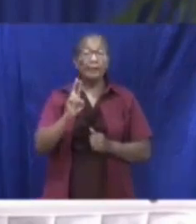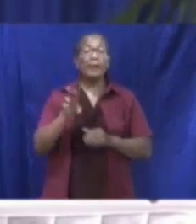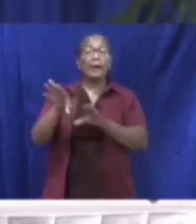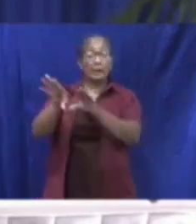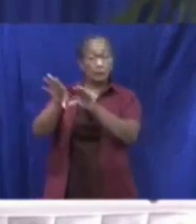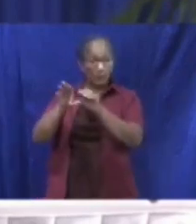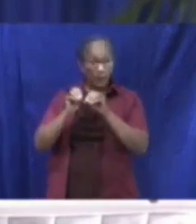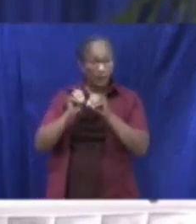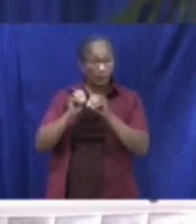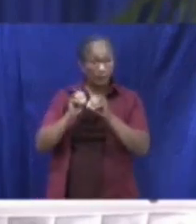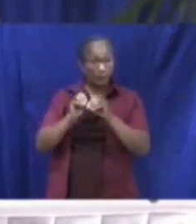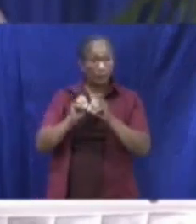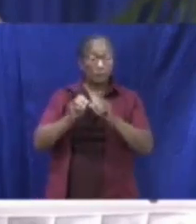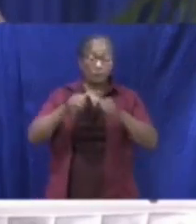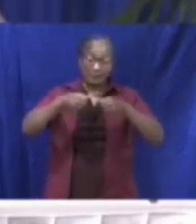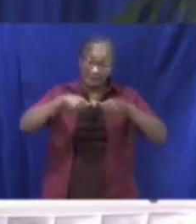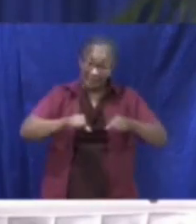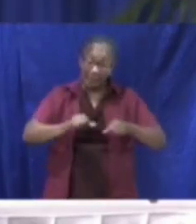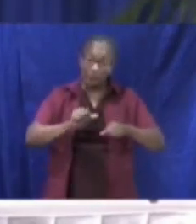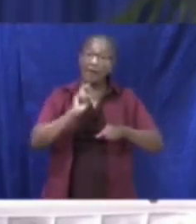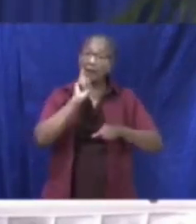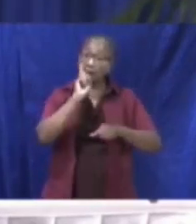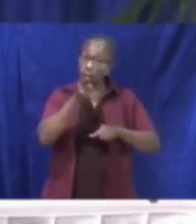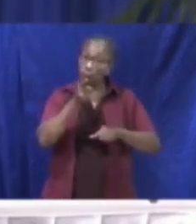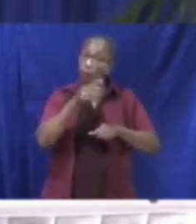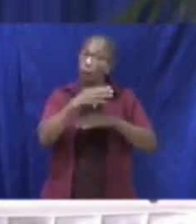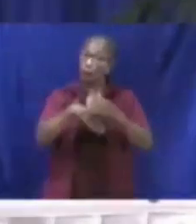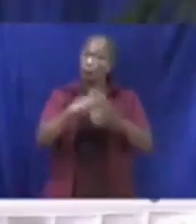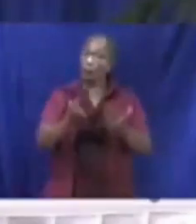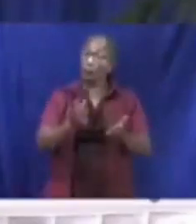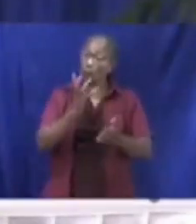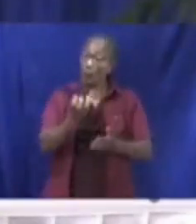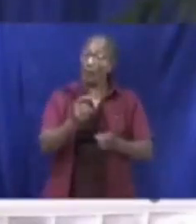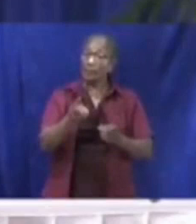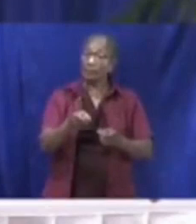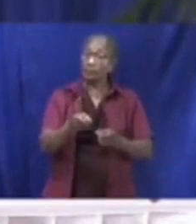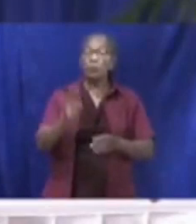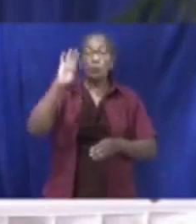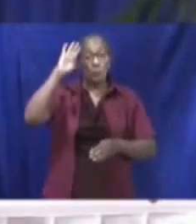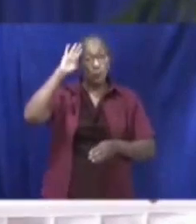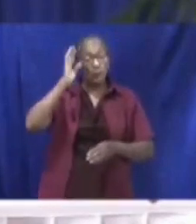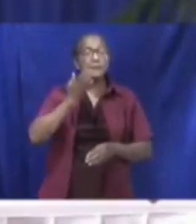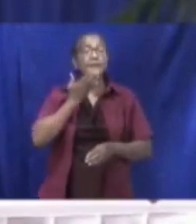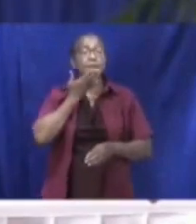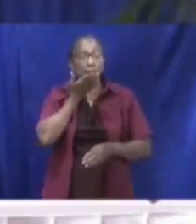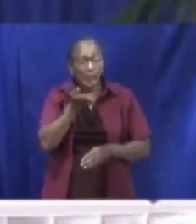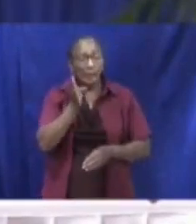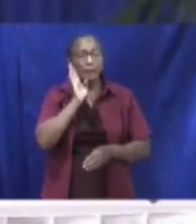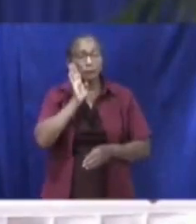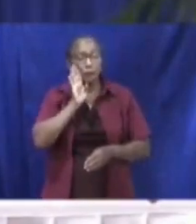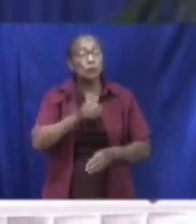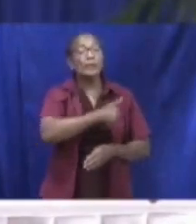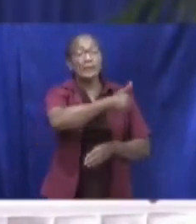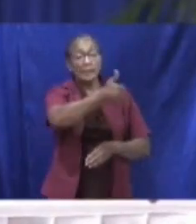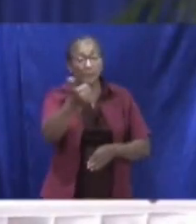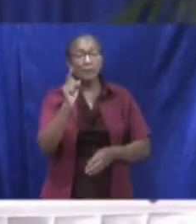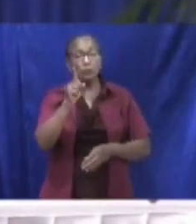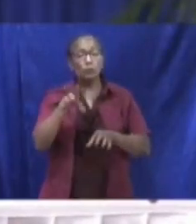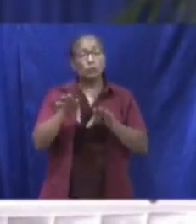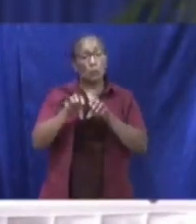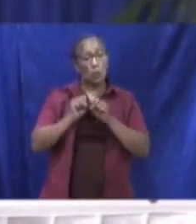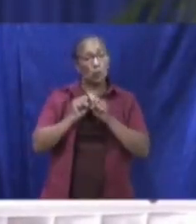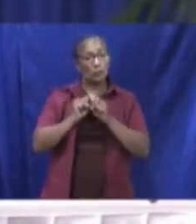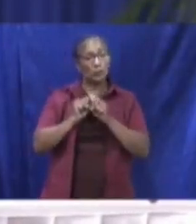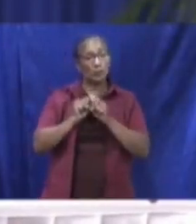kan verscherpen als dat noodzakelijk blijkt te zijn. De politie vraagt te overvoeden dat iedereen zich houdt